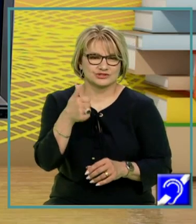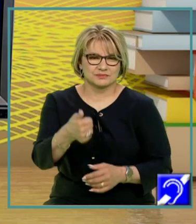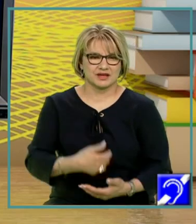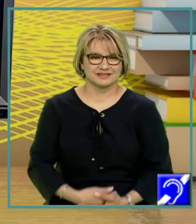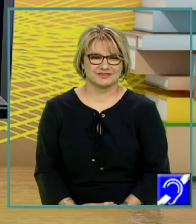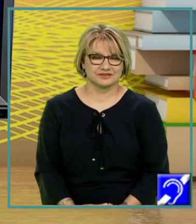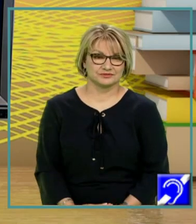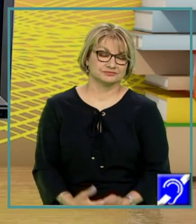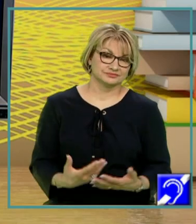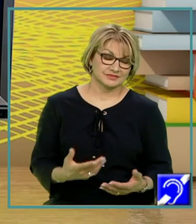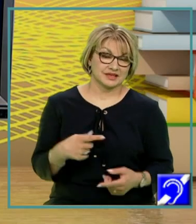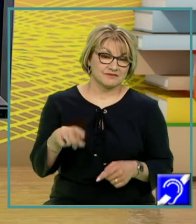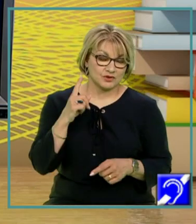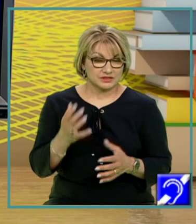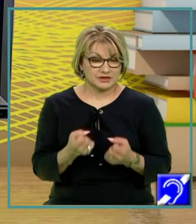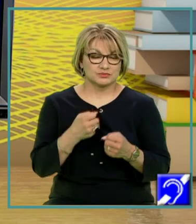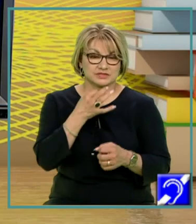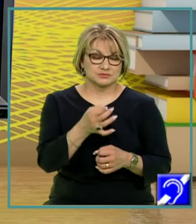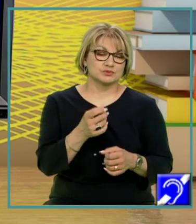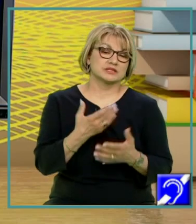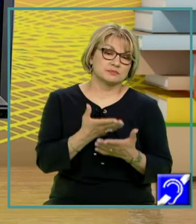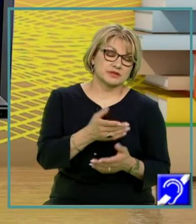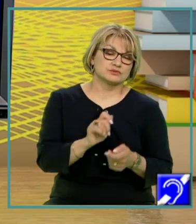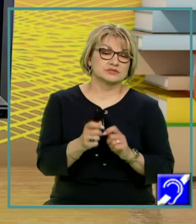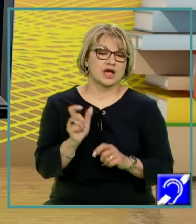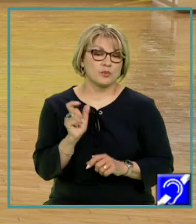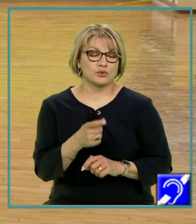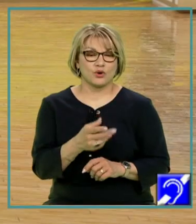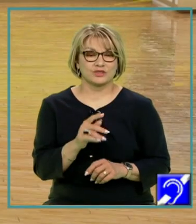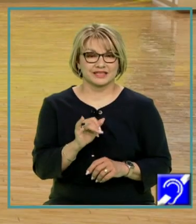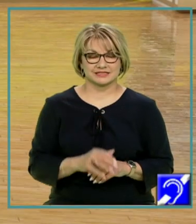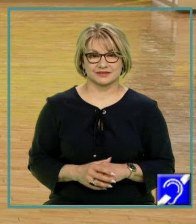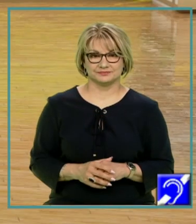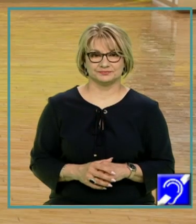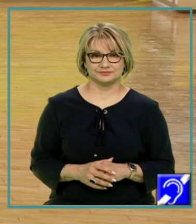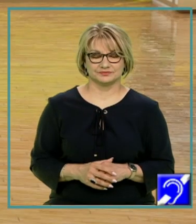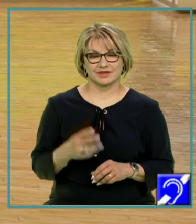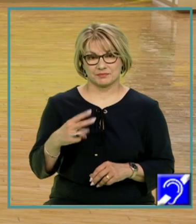argumenta fie pentru fie împotriva tezei. Să trecem acum la cerința C.